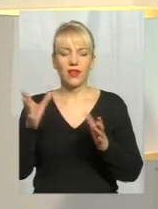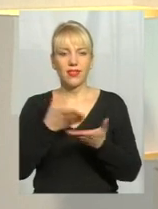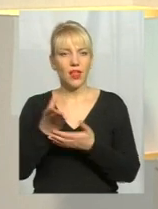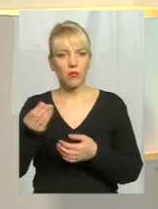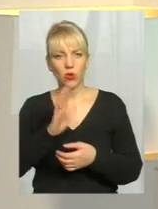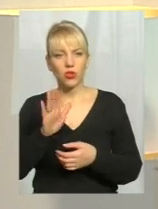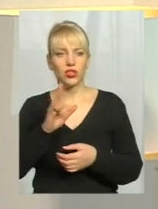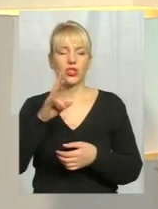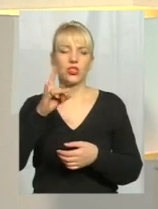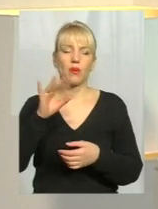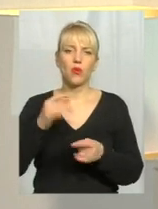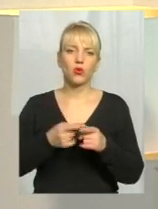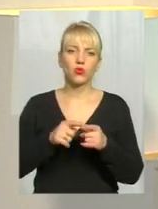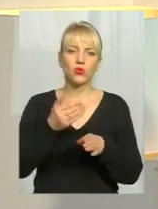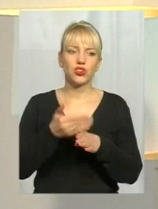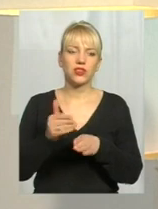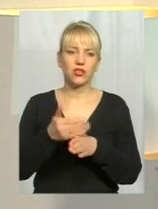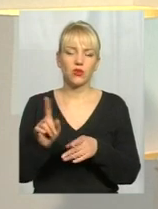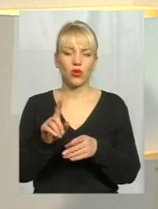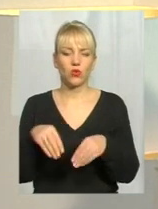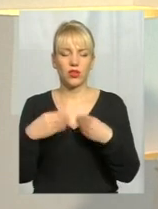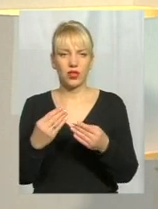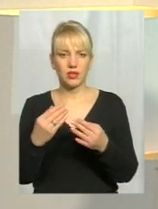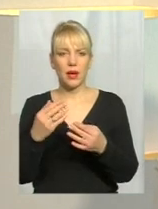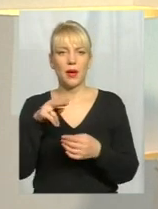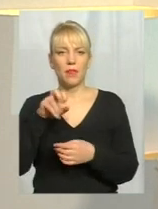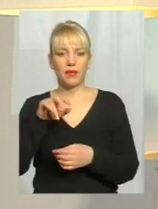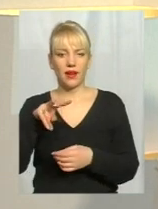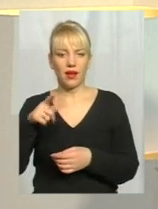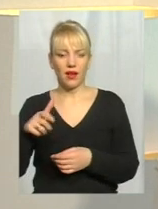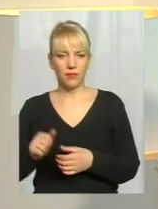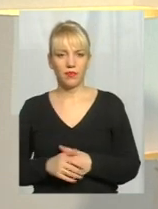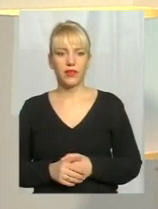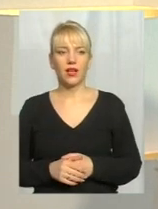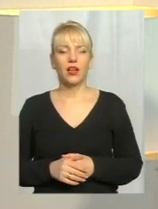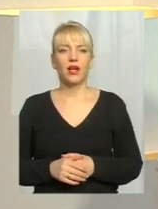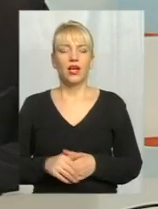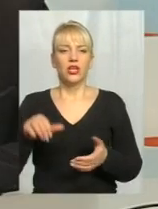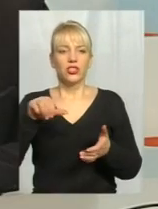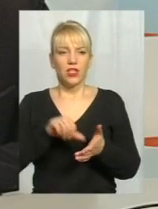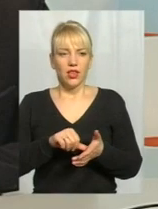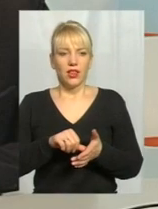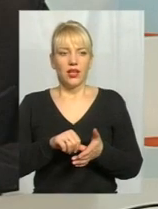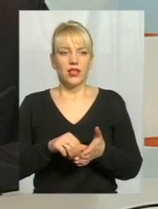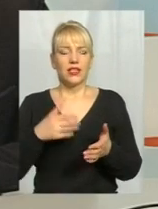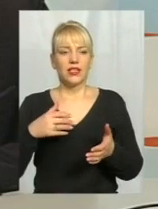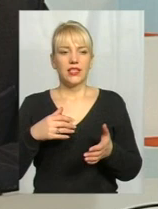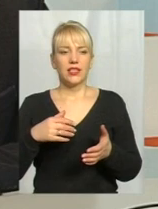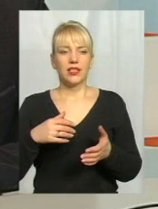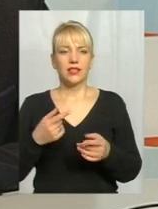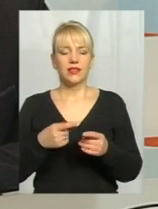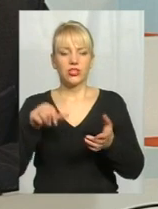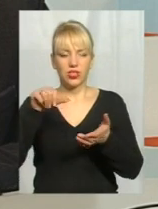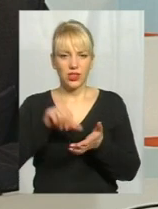Чи, знову ж таки, йдеться про ту частину, на яку надається пільга? Так, члени сімей загиблих, пільга поширюється на всіх